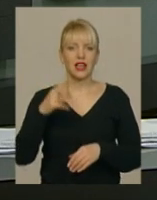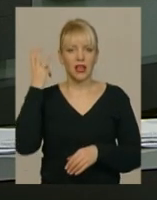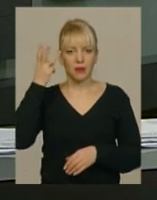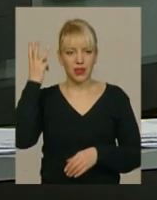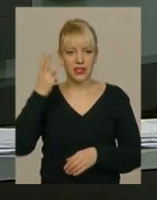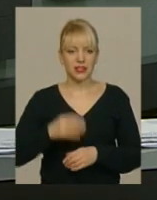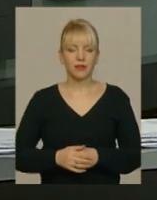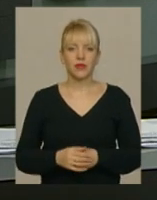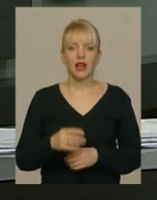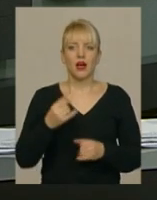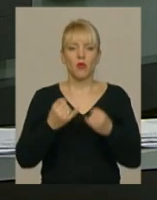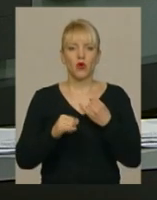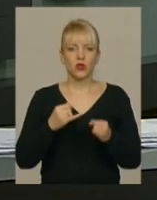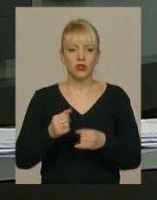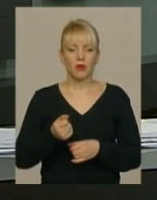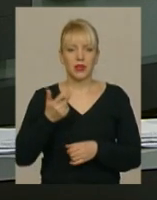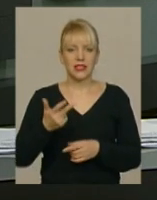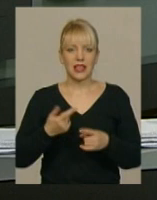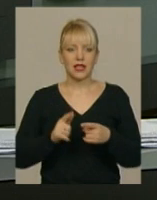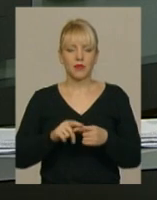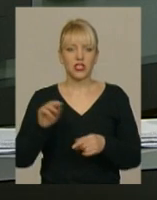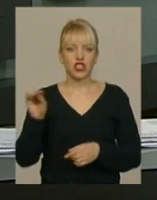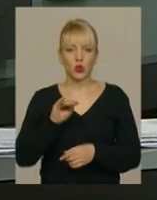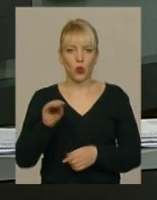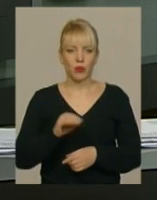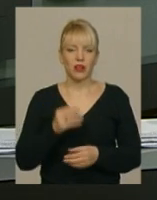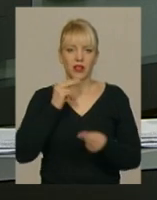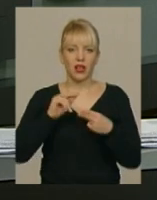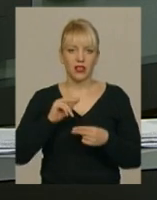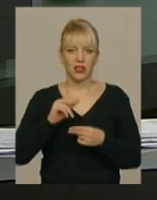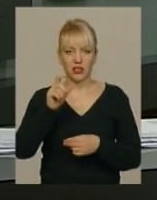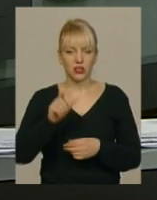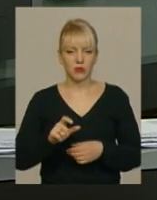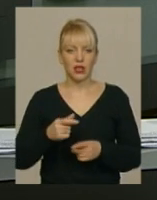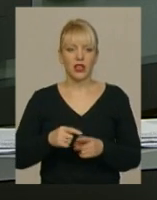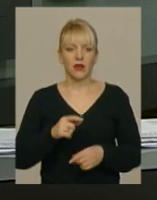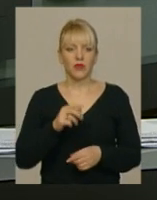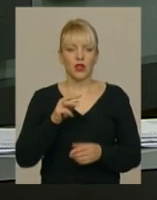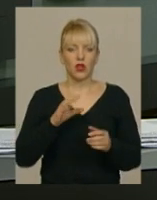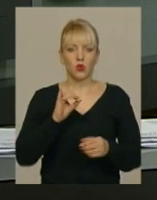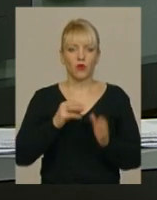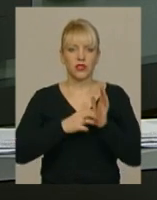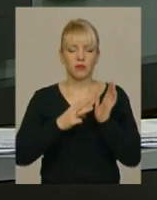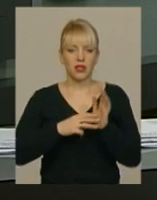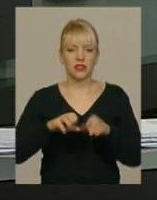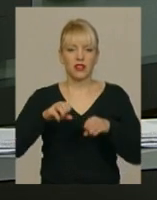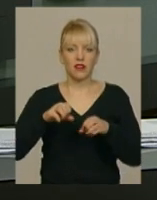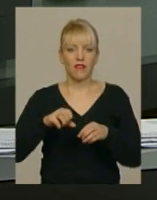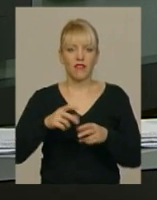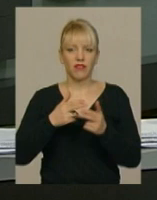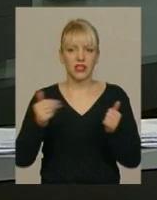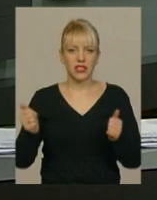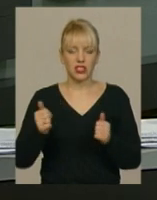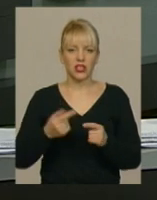«Шершня». Бронзовими призерами стали гравці команди «Житомир». Кращим гравцем категорії «Ю-18» визнано представника команди «Вайт